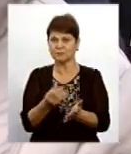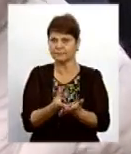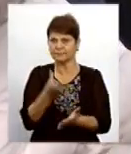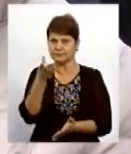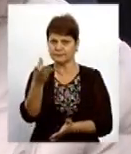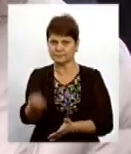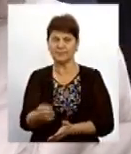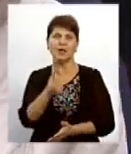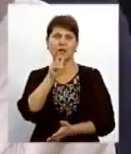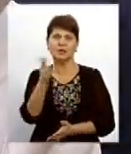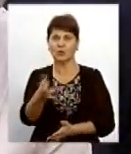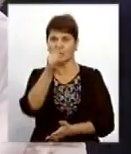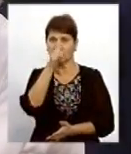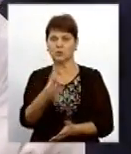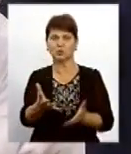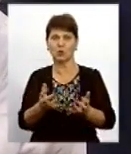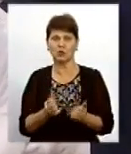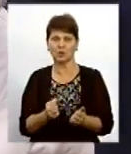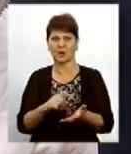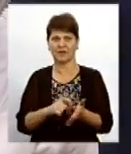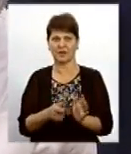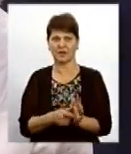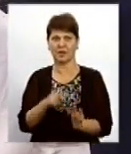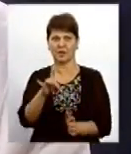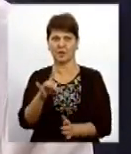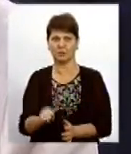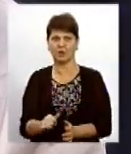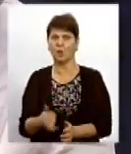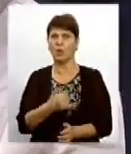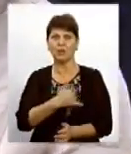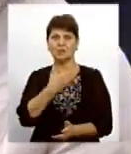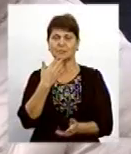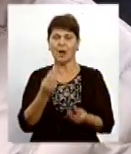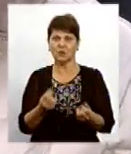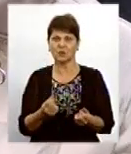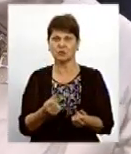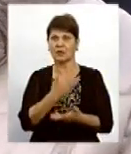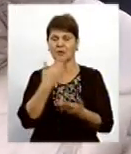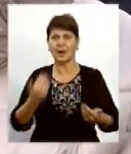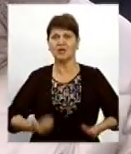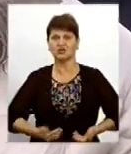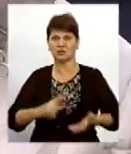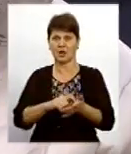заплатили, 3 роки ми не можемо отримати квартиру. У нас немає грошей, немає житла.